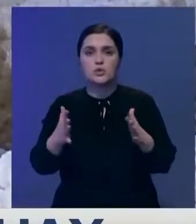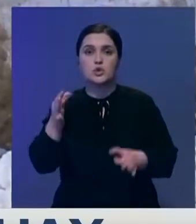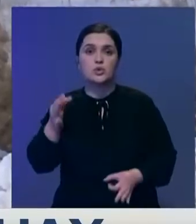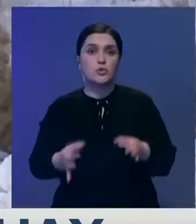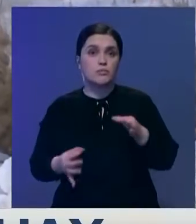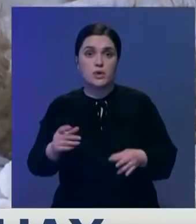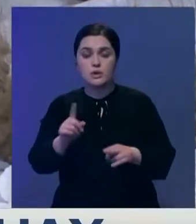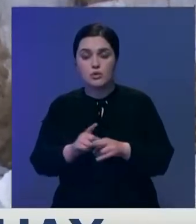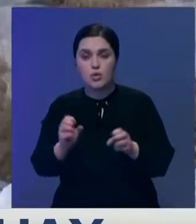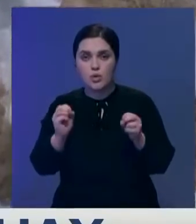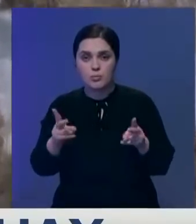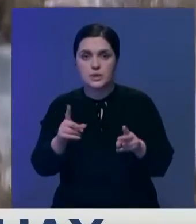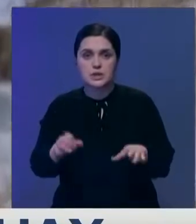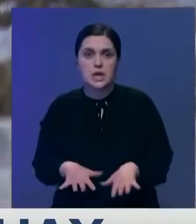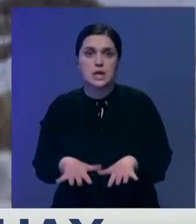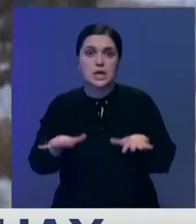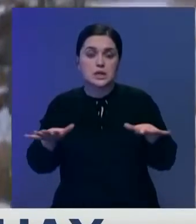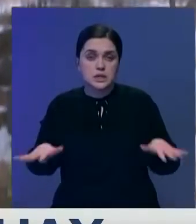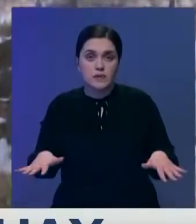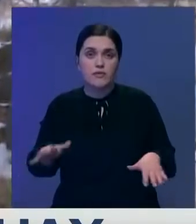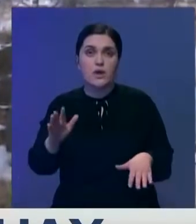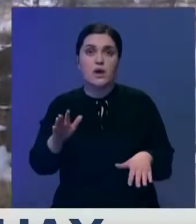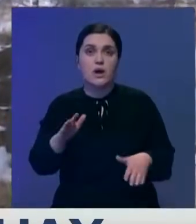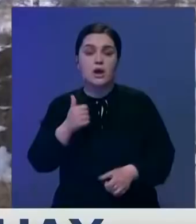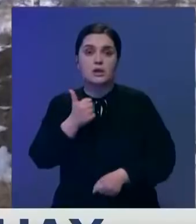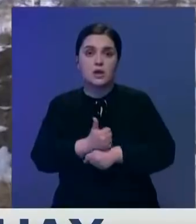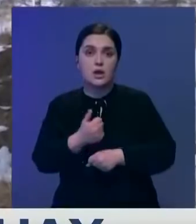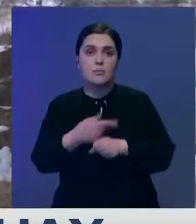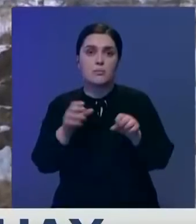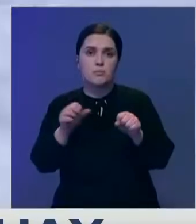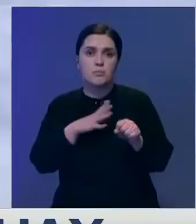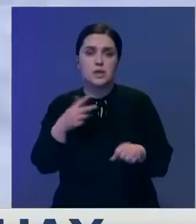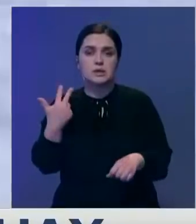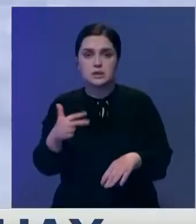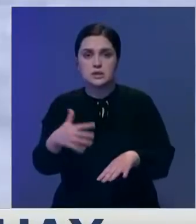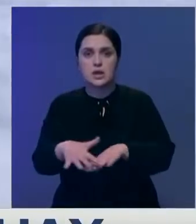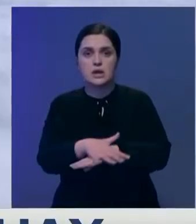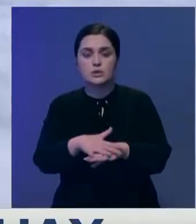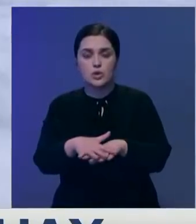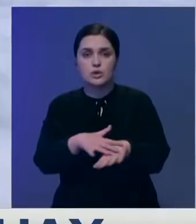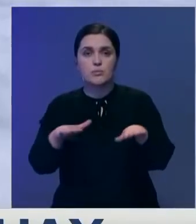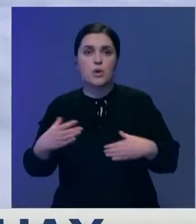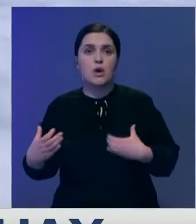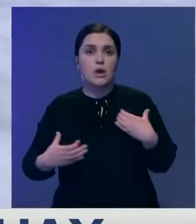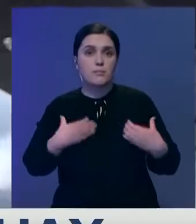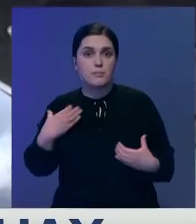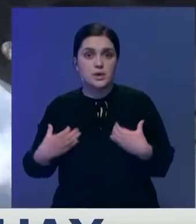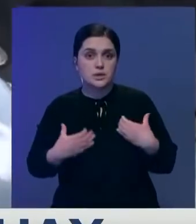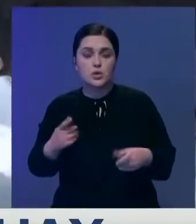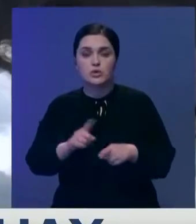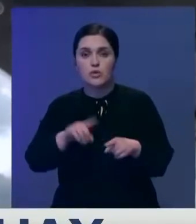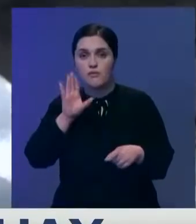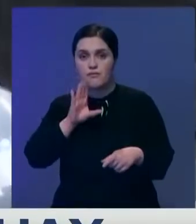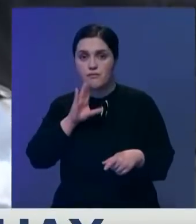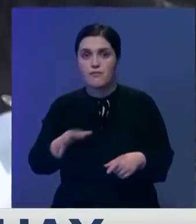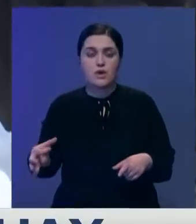угрозой затопления из-за разлива главной водной артерии региона могут оказаться 30 населенных пунктов. Опасения вызывают и некоторые озера.